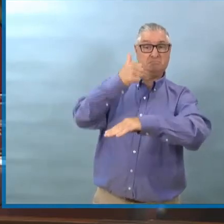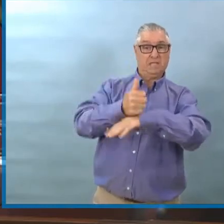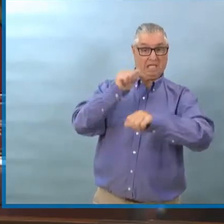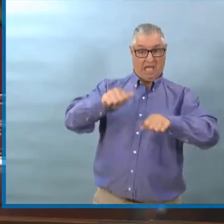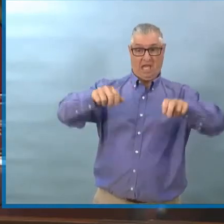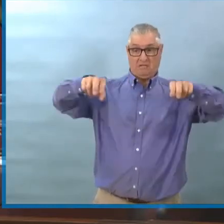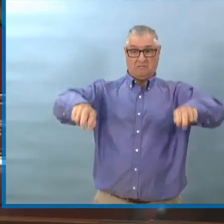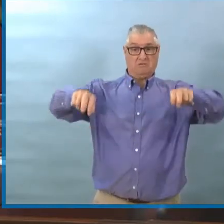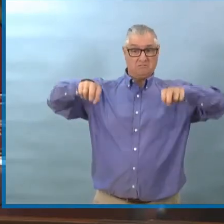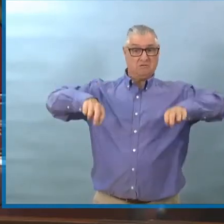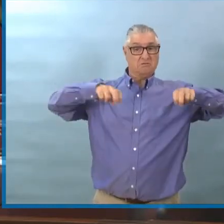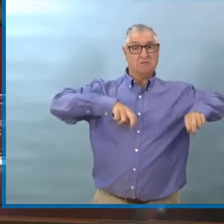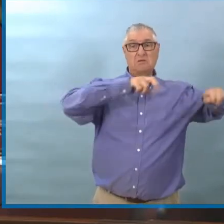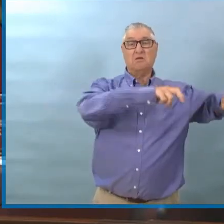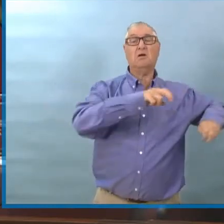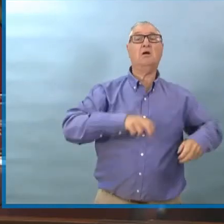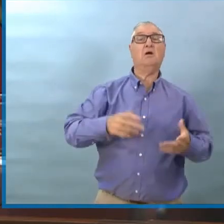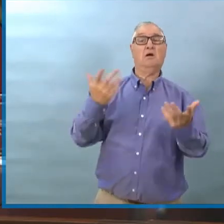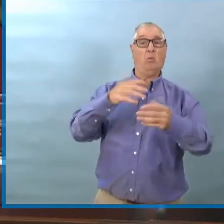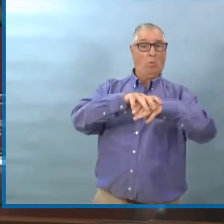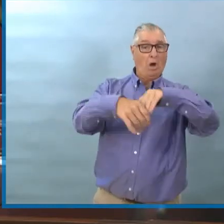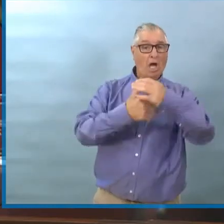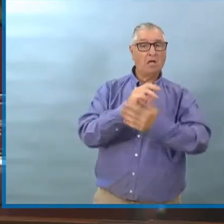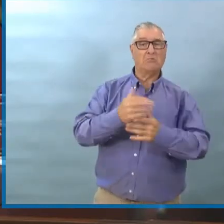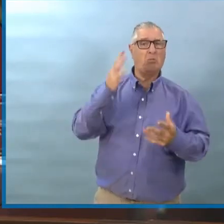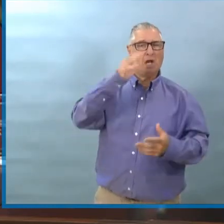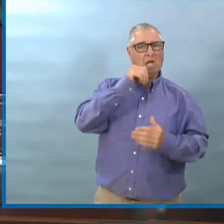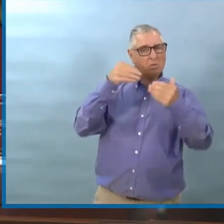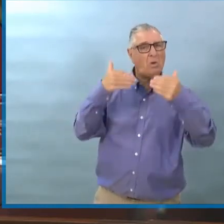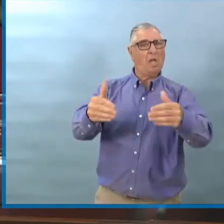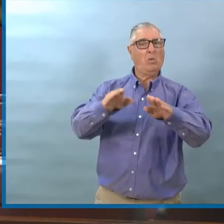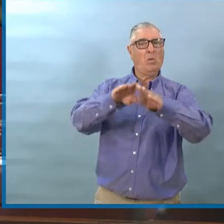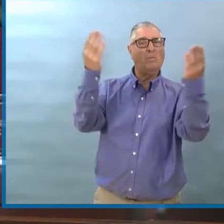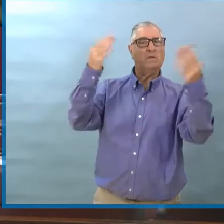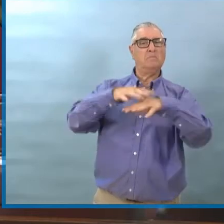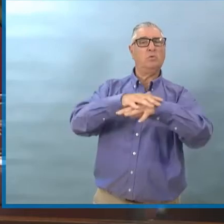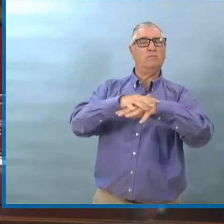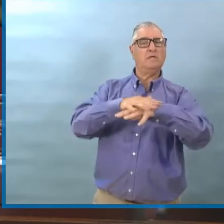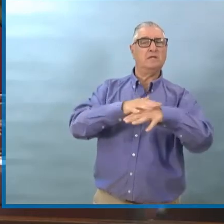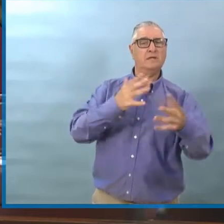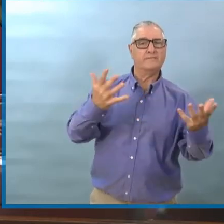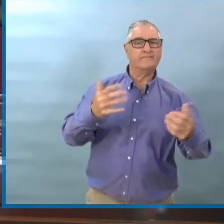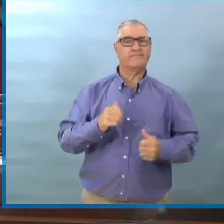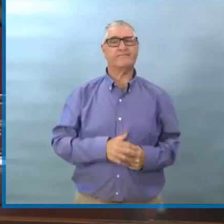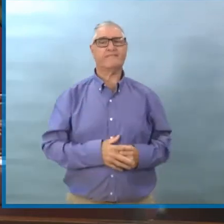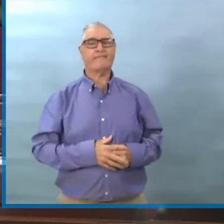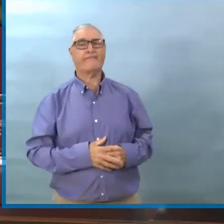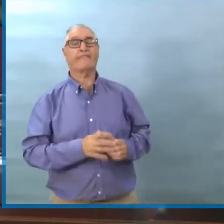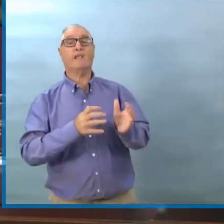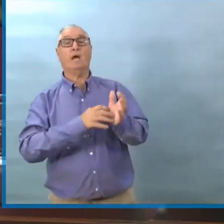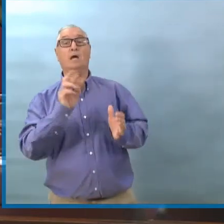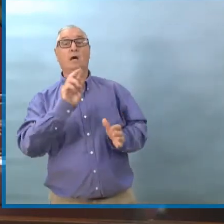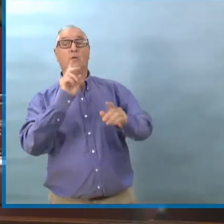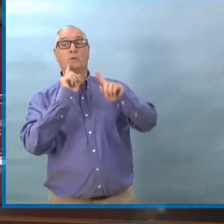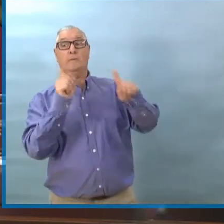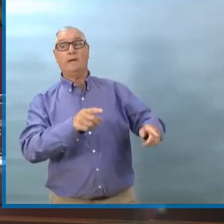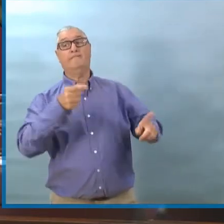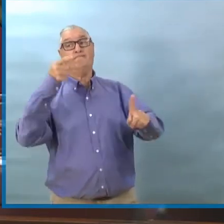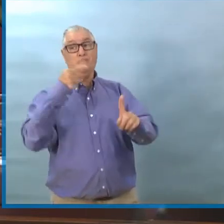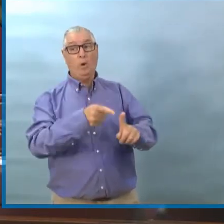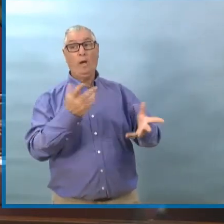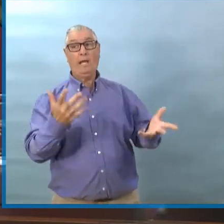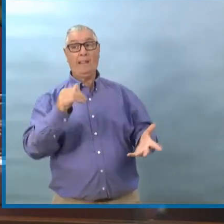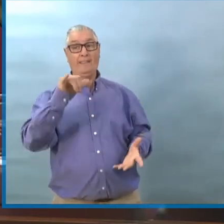C'est en fait la nature des contacts quand on parle de cinéma. C'est